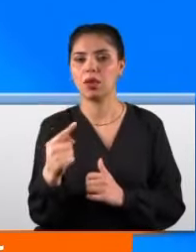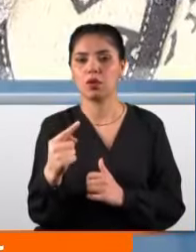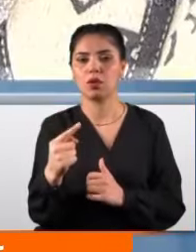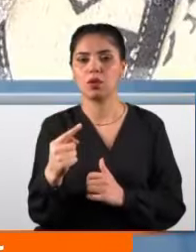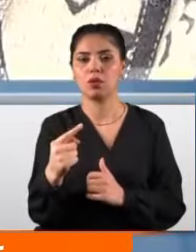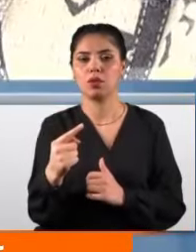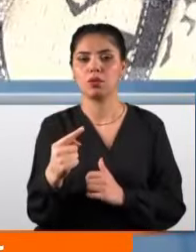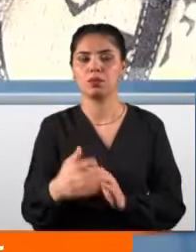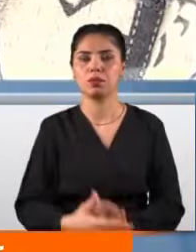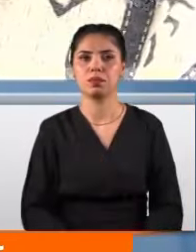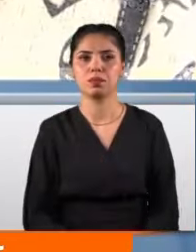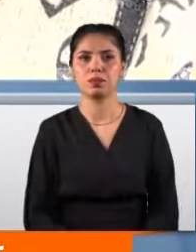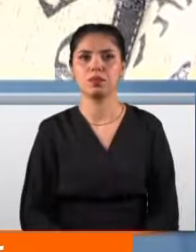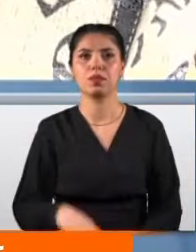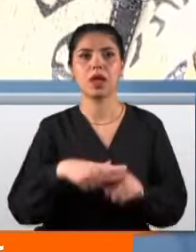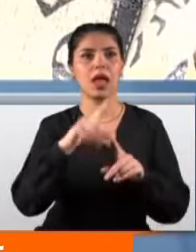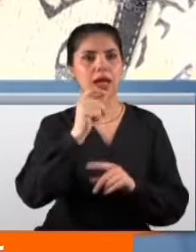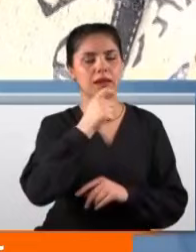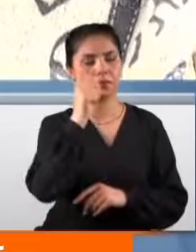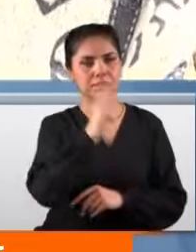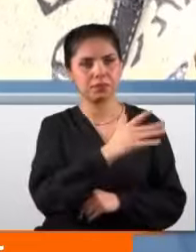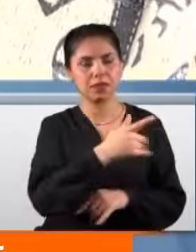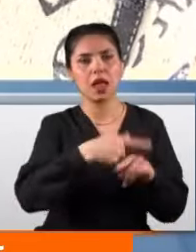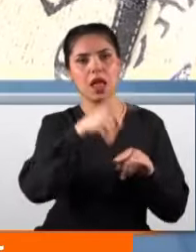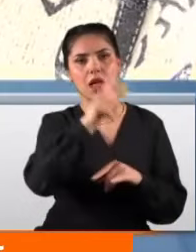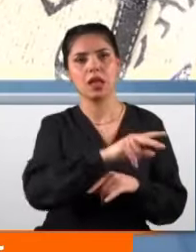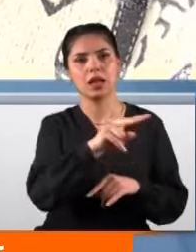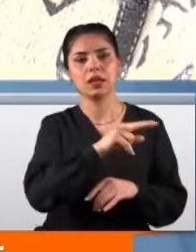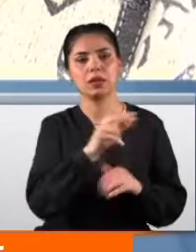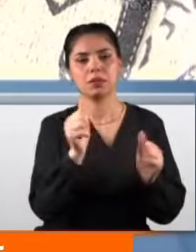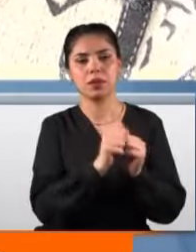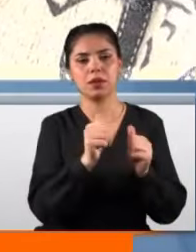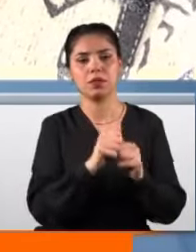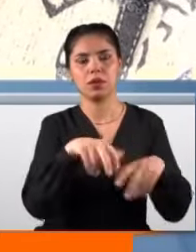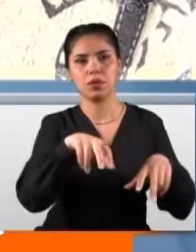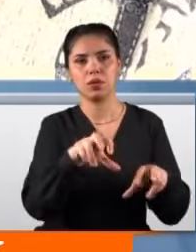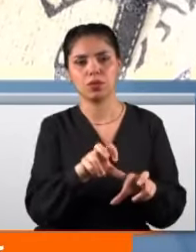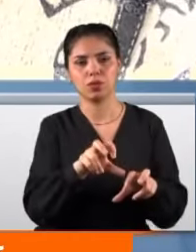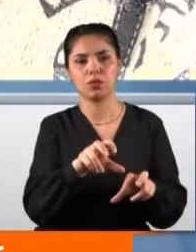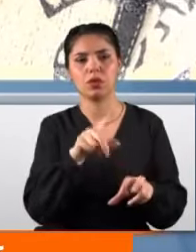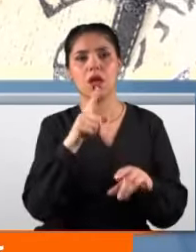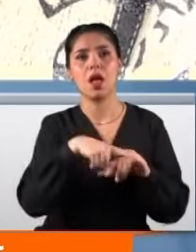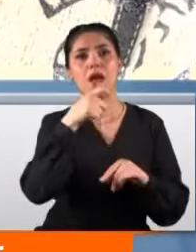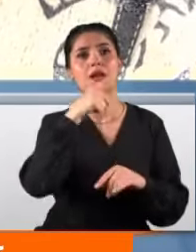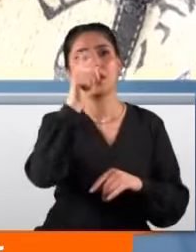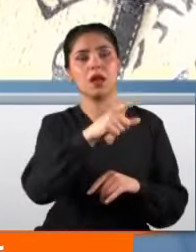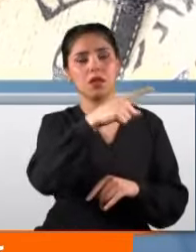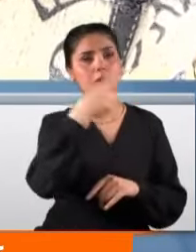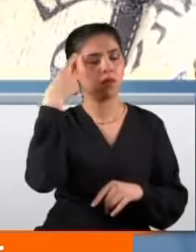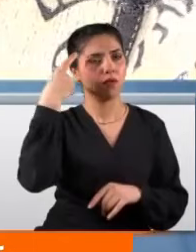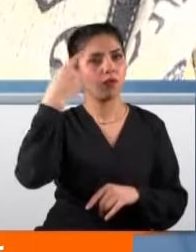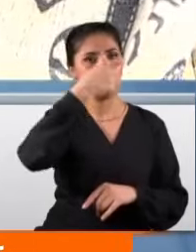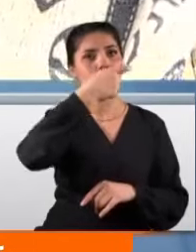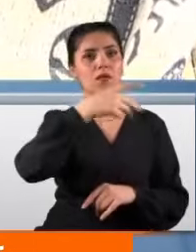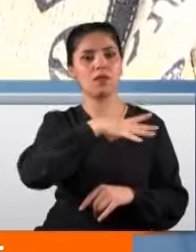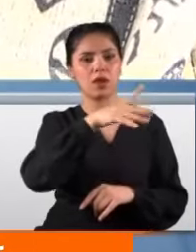mi bilmiyorum ben. Bak şimdi, sen Halil'sin tamam mı? Evet. Halil'le beraber oturuyorsun. Halil seni bırakmıyor, senin kafana silah dayıyor. Evet.